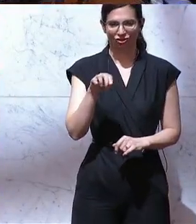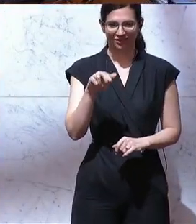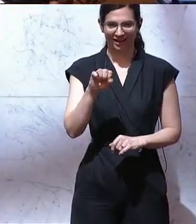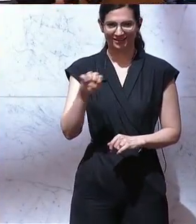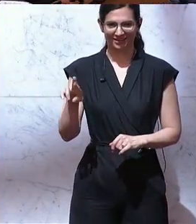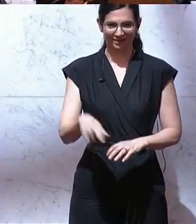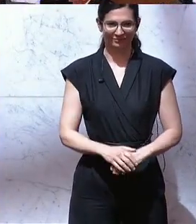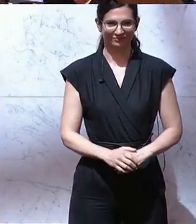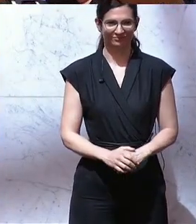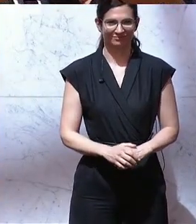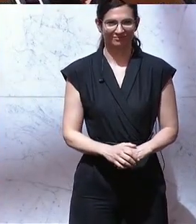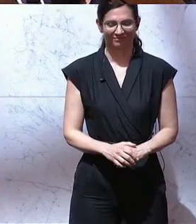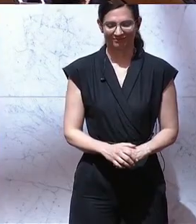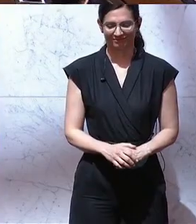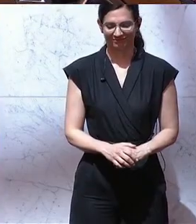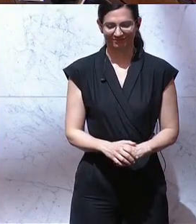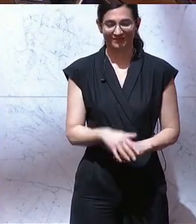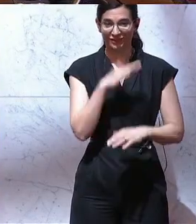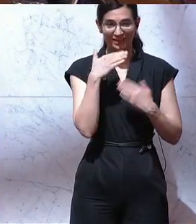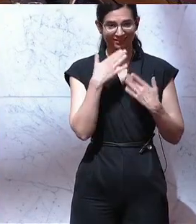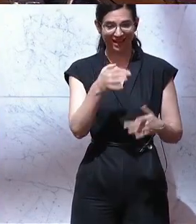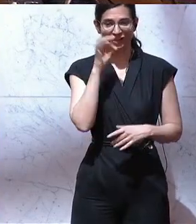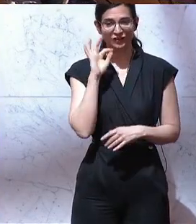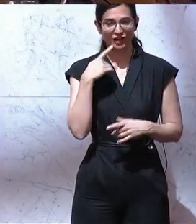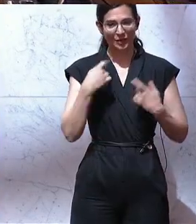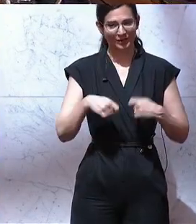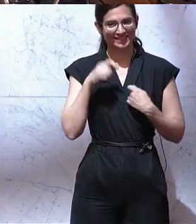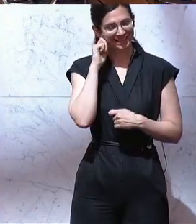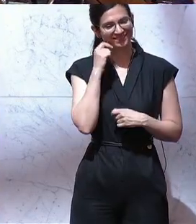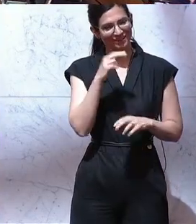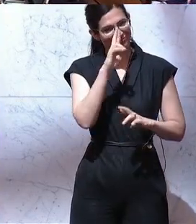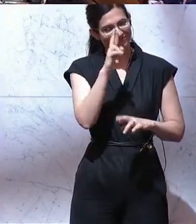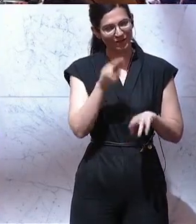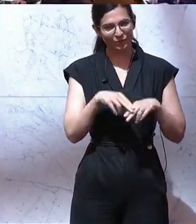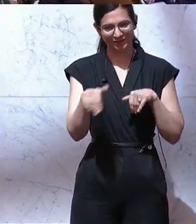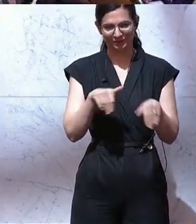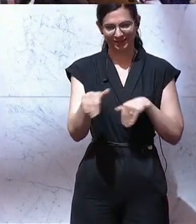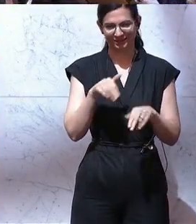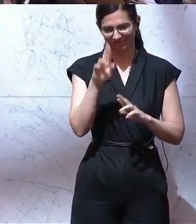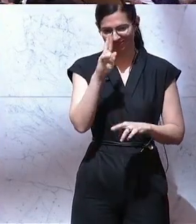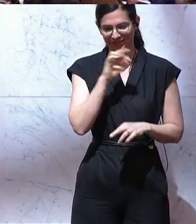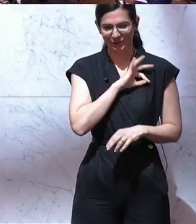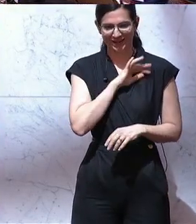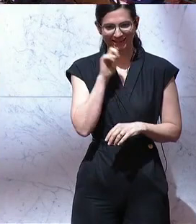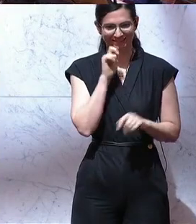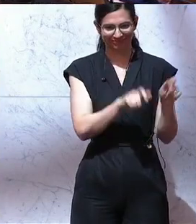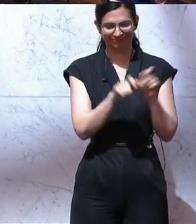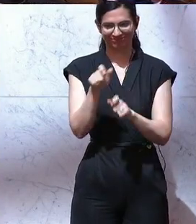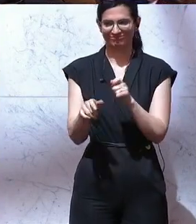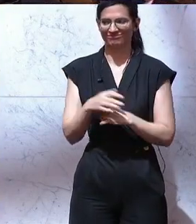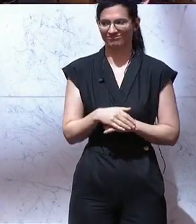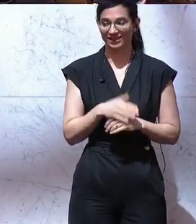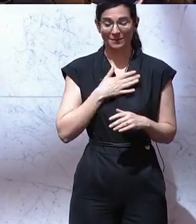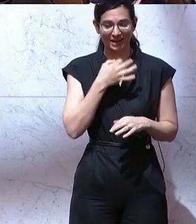FPÖ, die Sprecherin für Außen und Neutralitätspolitik und sie kritisiert das Treffen von Bundeskanzler Nehammer mit Putin im Jahr